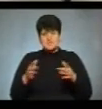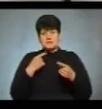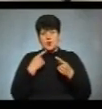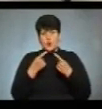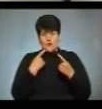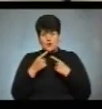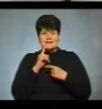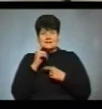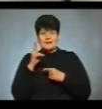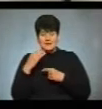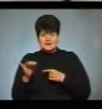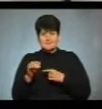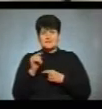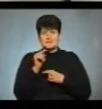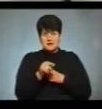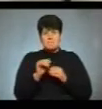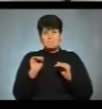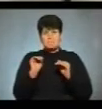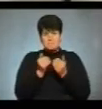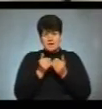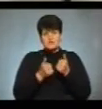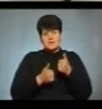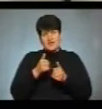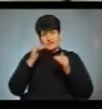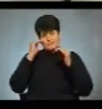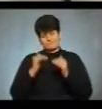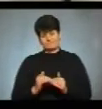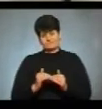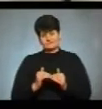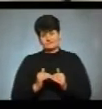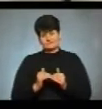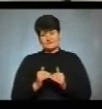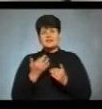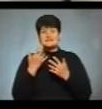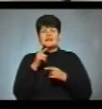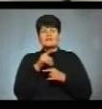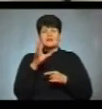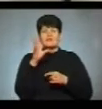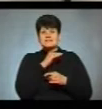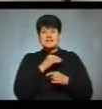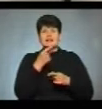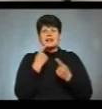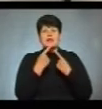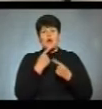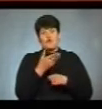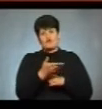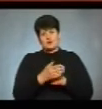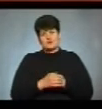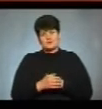Зеленський, тим менше його рейтинг стає. Скільки він встигне там наговорити, скажімо.